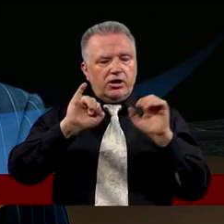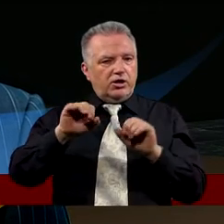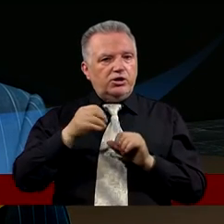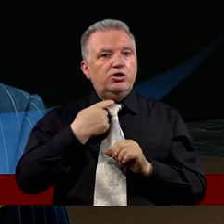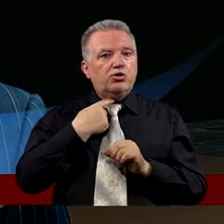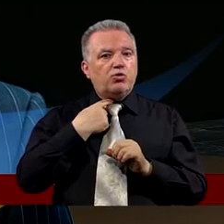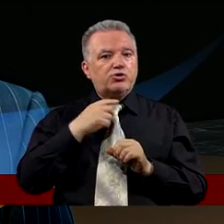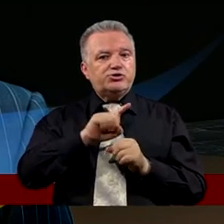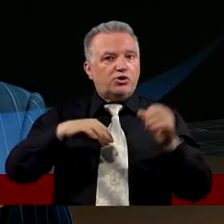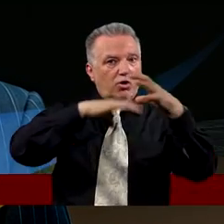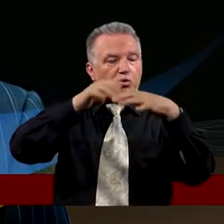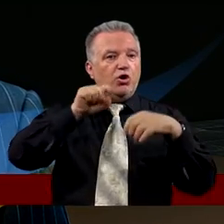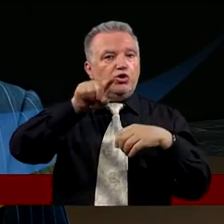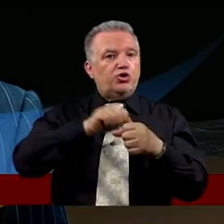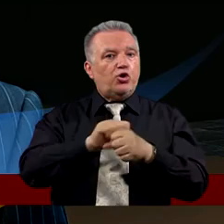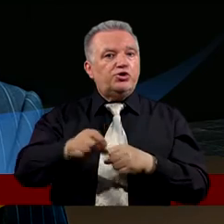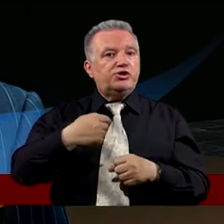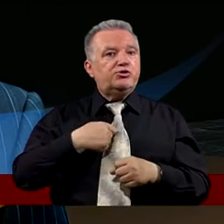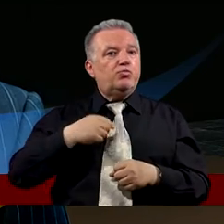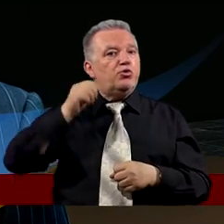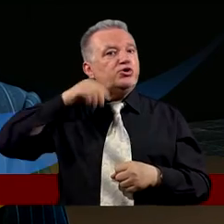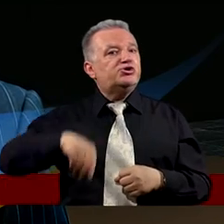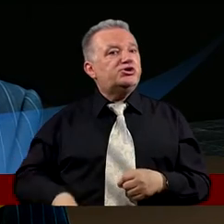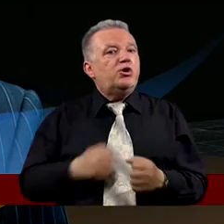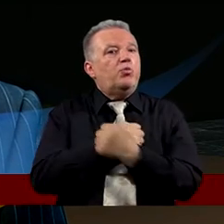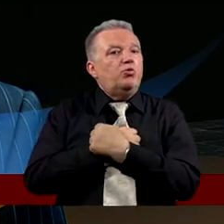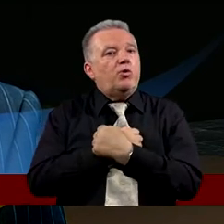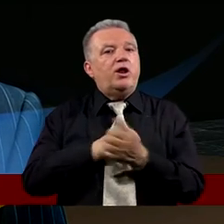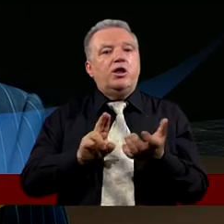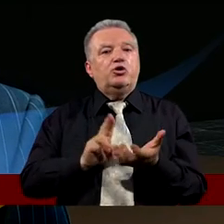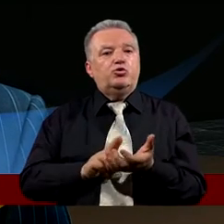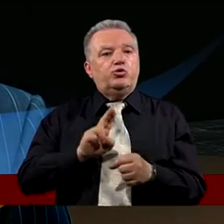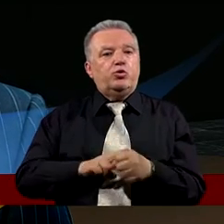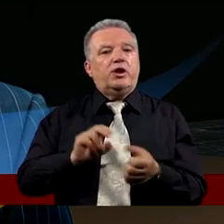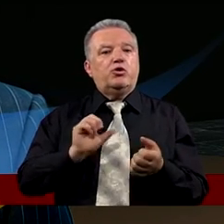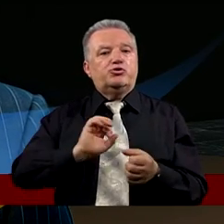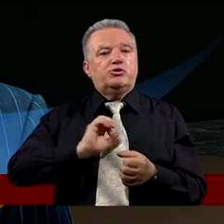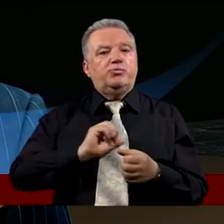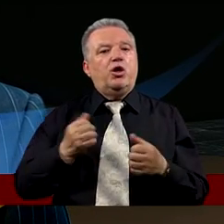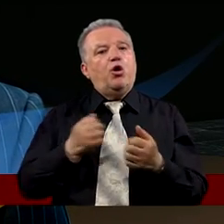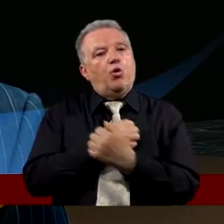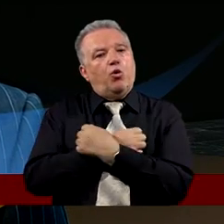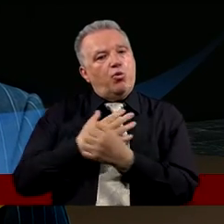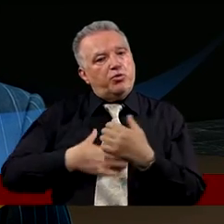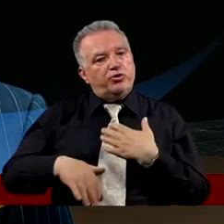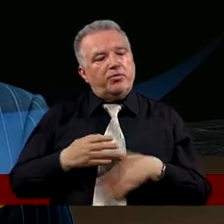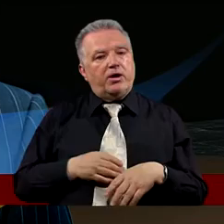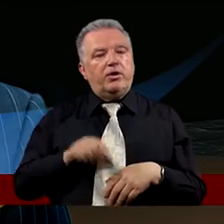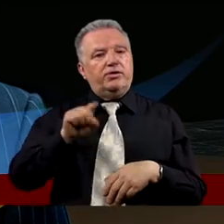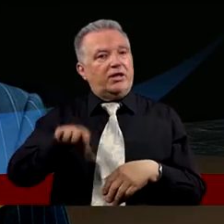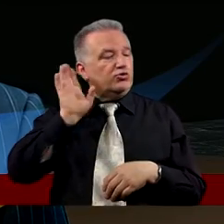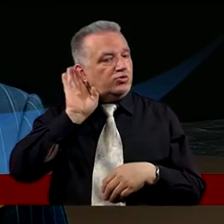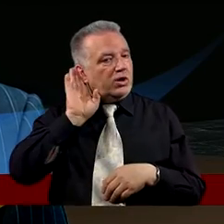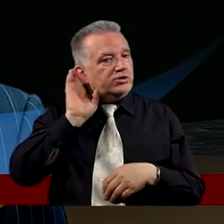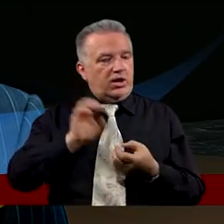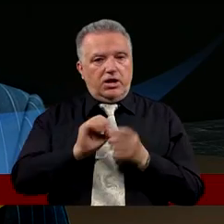Głos z obłoku Ten jest mój Syn umiłowany Którego sobie upodobałem Jego słuchajcie A